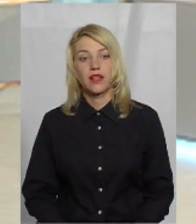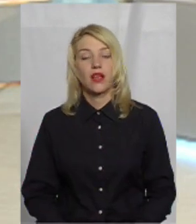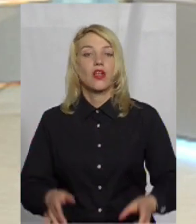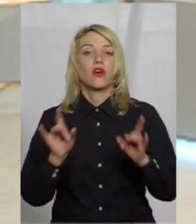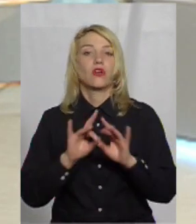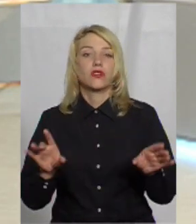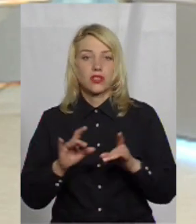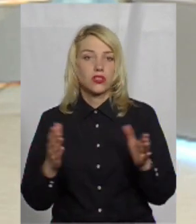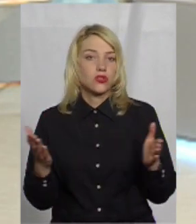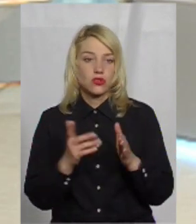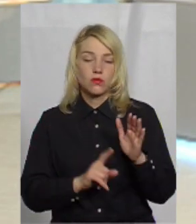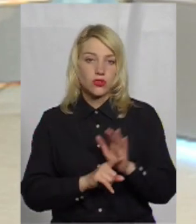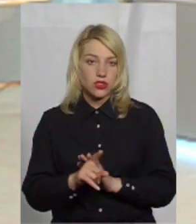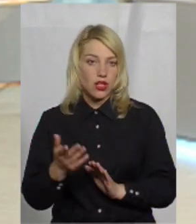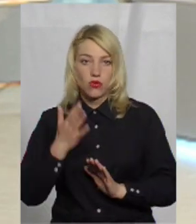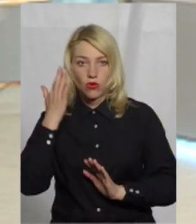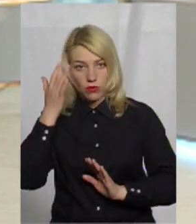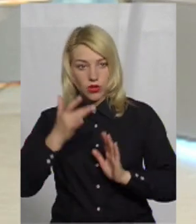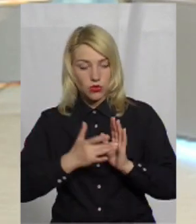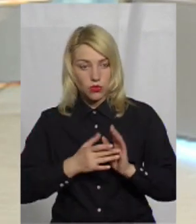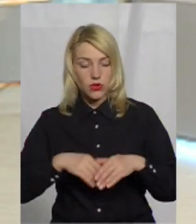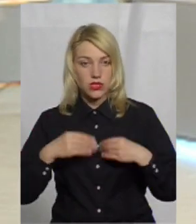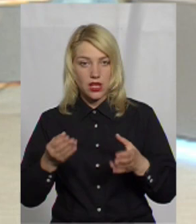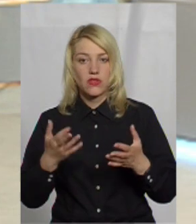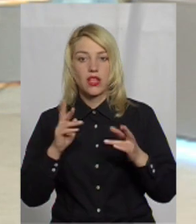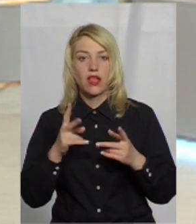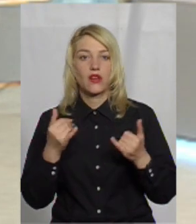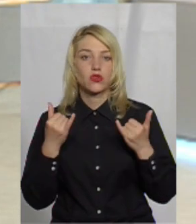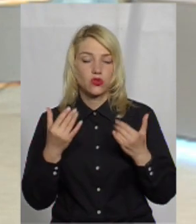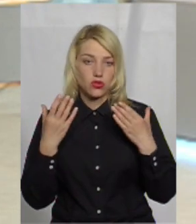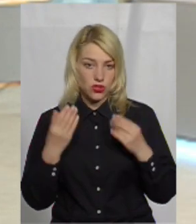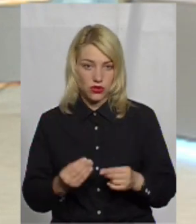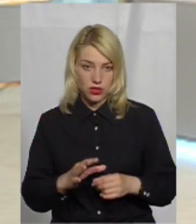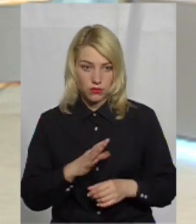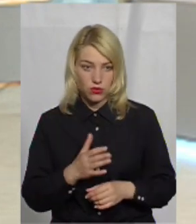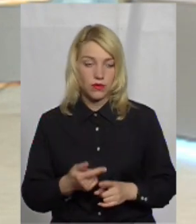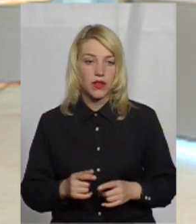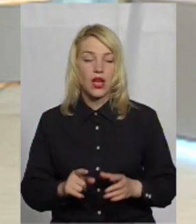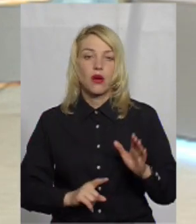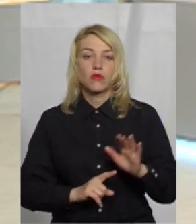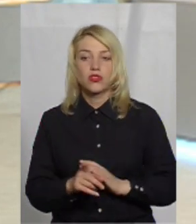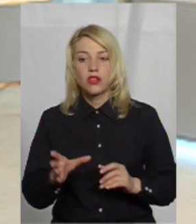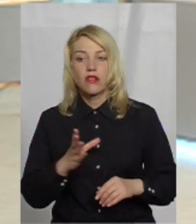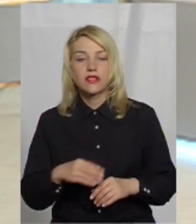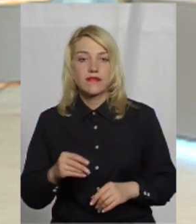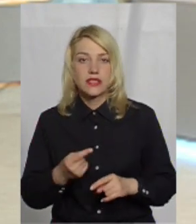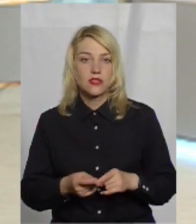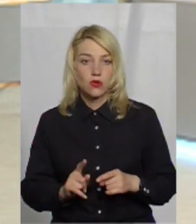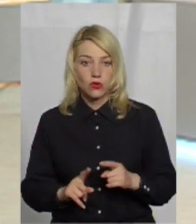розкажіть, з чого починали, яку мету поставили, як до цього йшли, зрозумілося? Починалося все з того, що